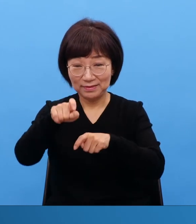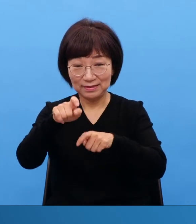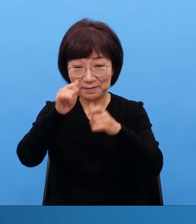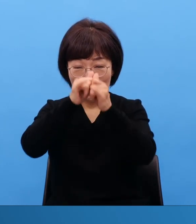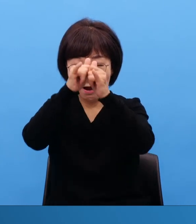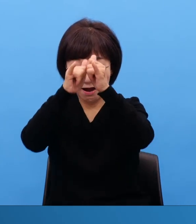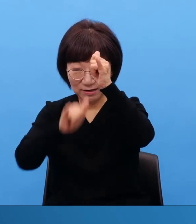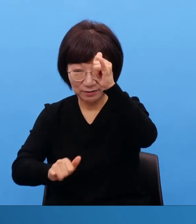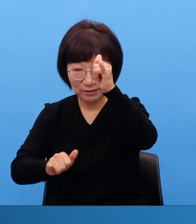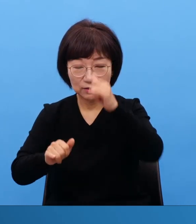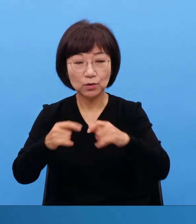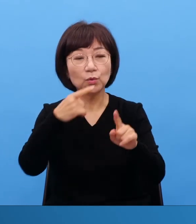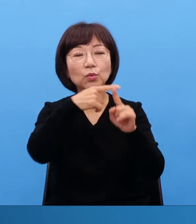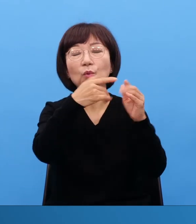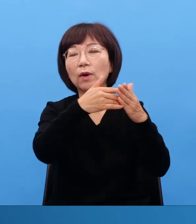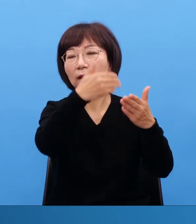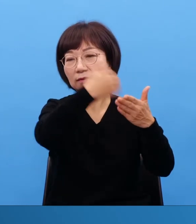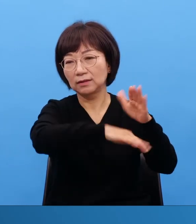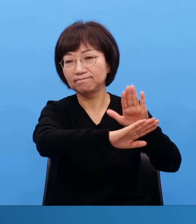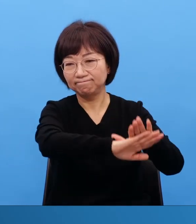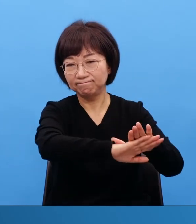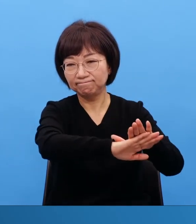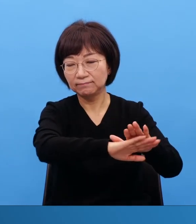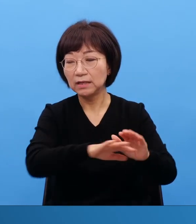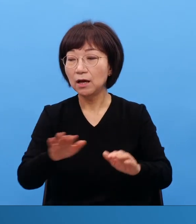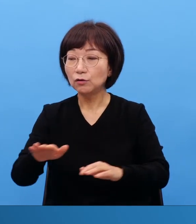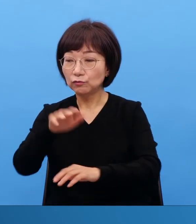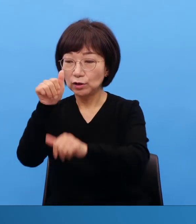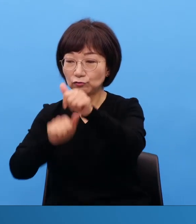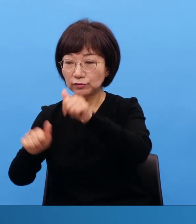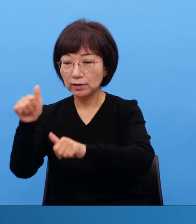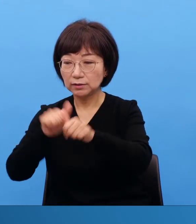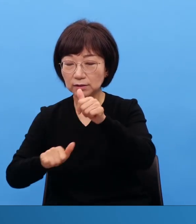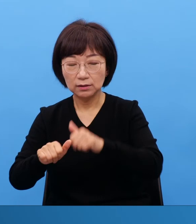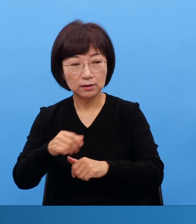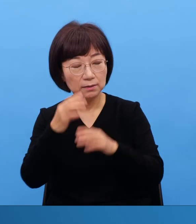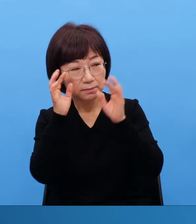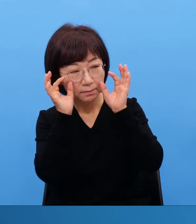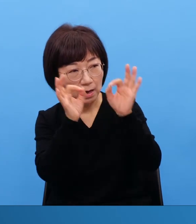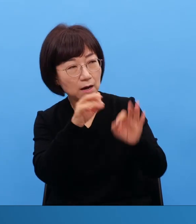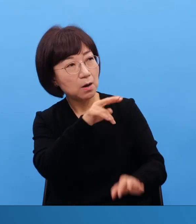후대들이 보고 이 길로 가면 되겠구나 하는 것을 남겨야 되는 거예요